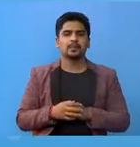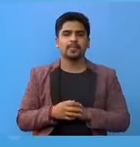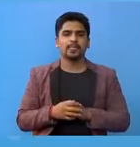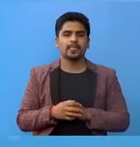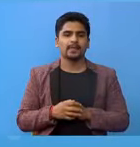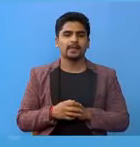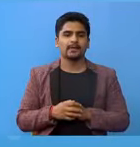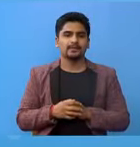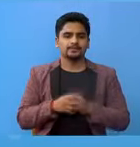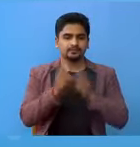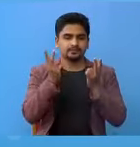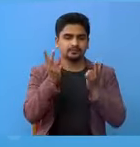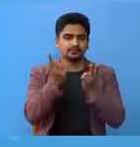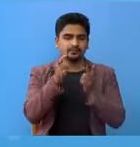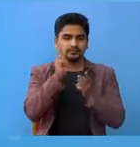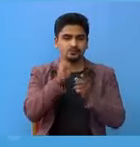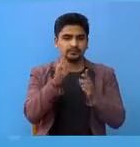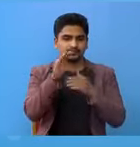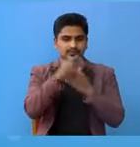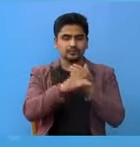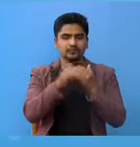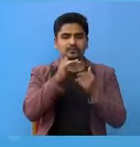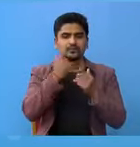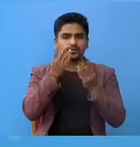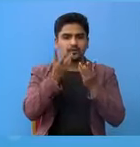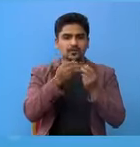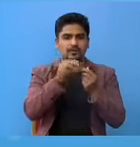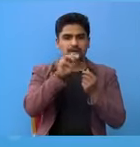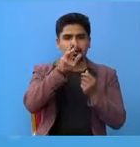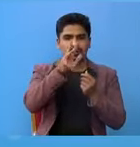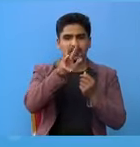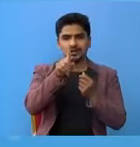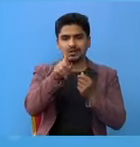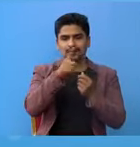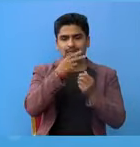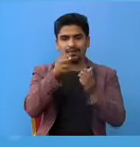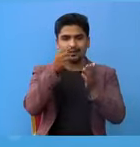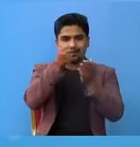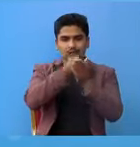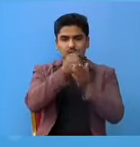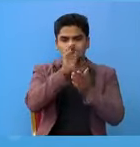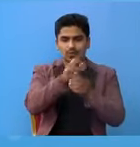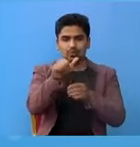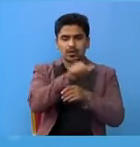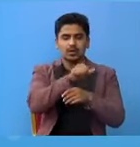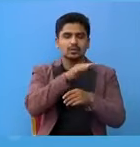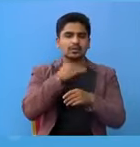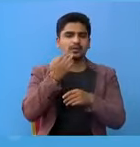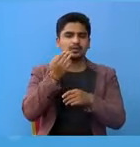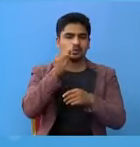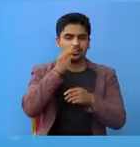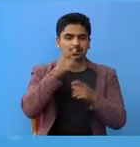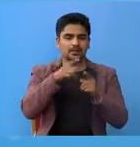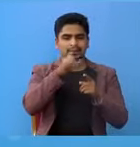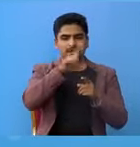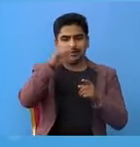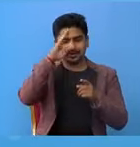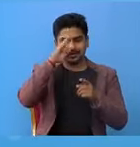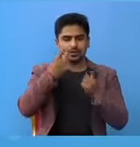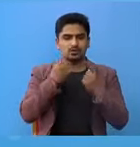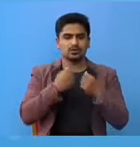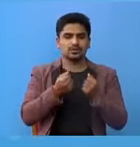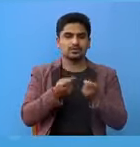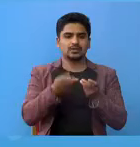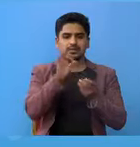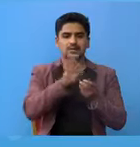चाहिए शरी निधन हुने को संख्या 91 पुगे को चाहिए वायको निधन में नेपाल सरकार स्वास्ते